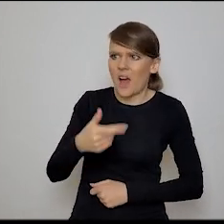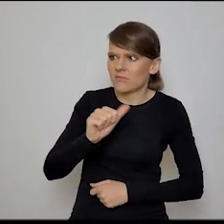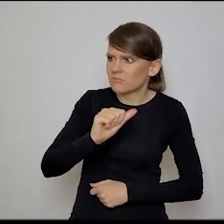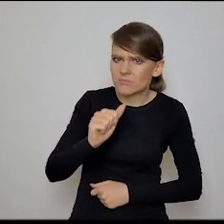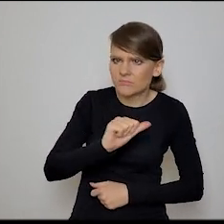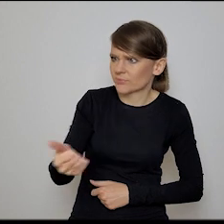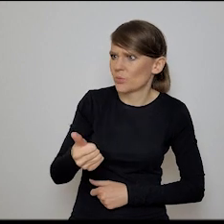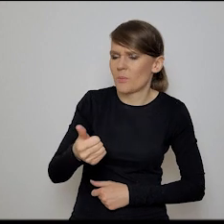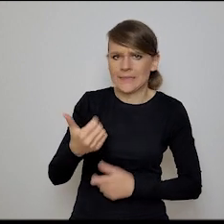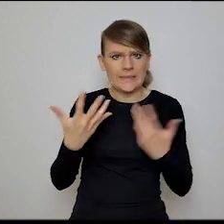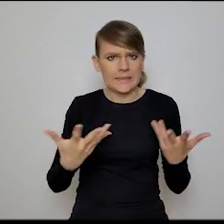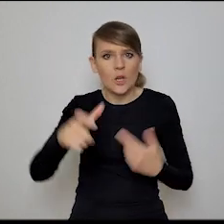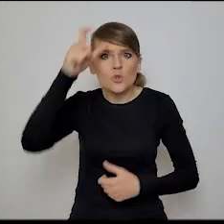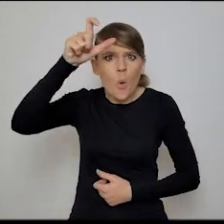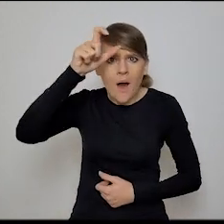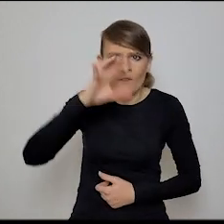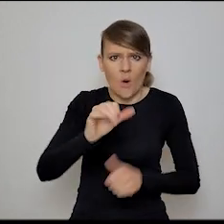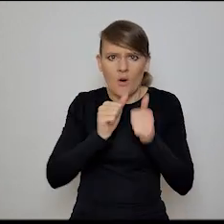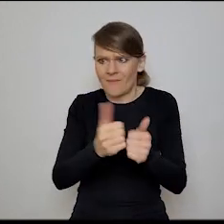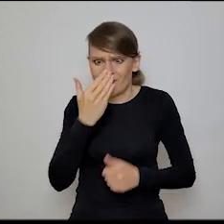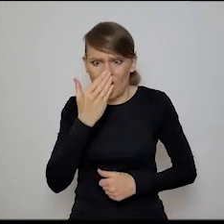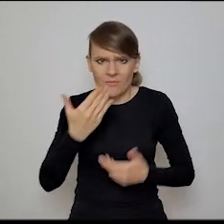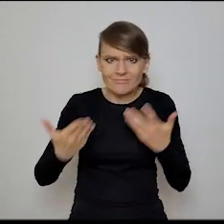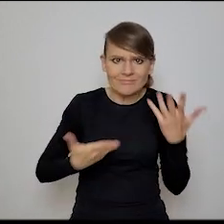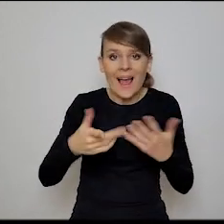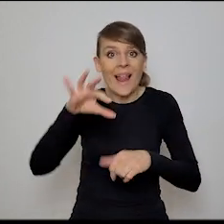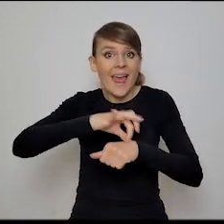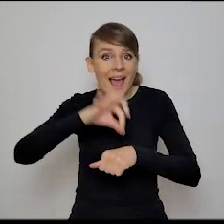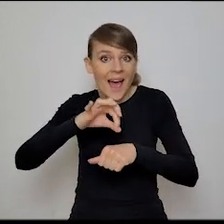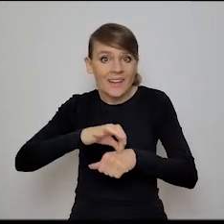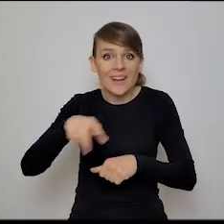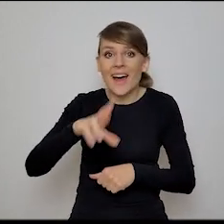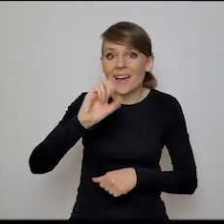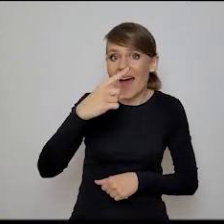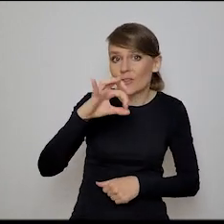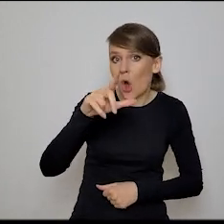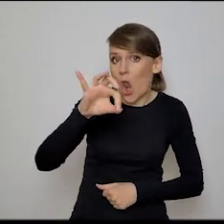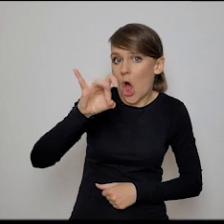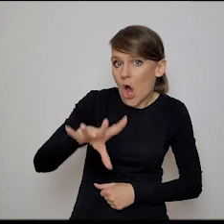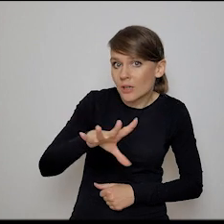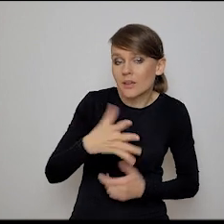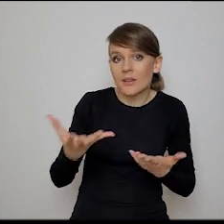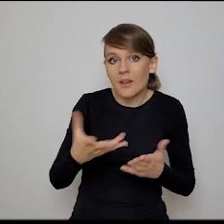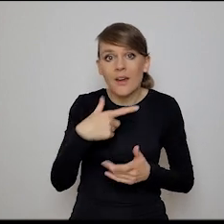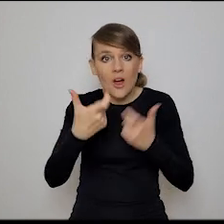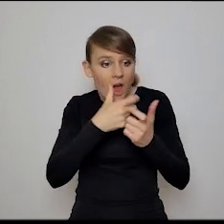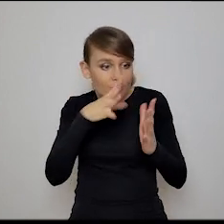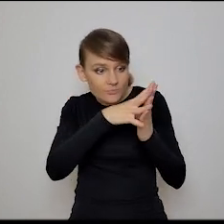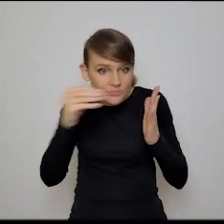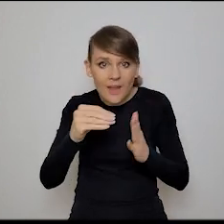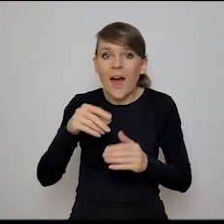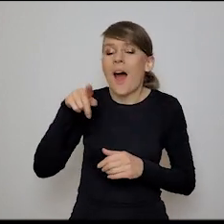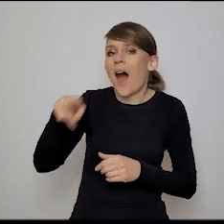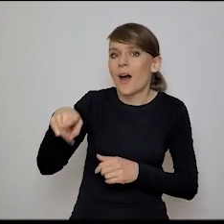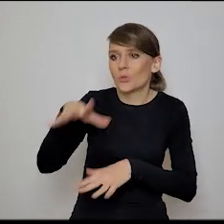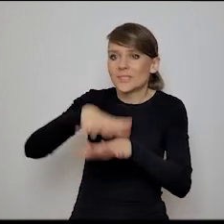pytanie o to, jaka jest rola człowieka. Tutaj lekarze radiolodzy versus chociażby systemy przetwarzania